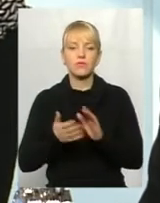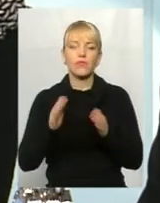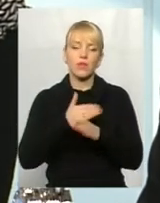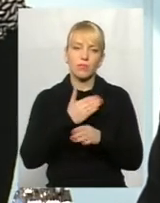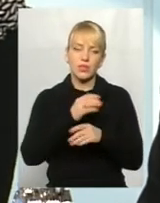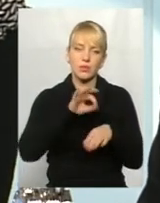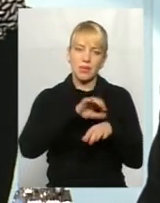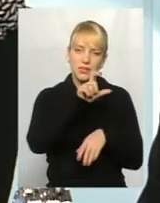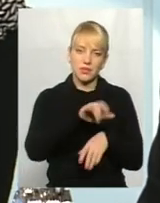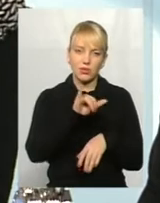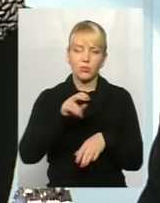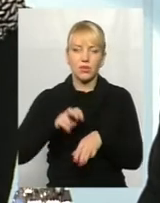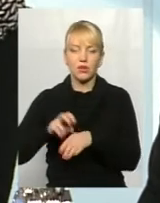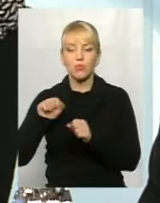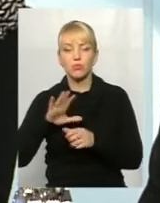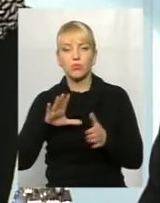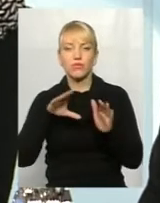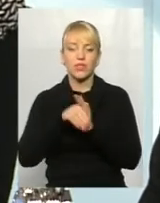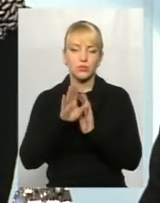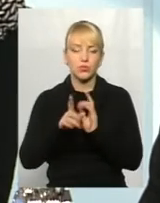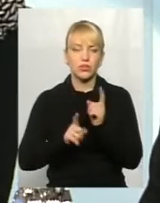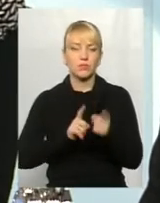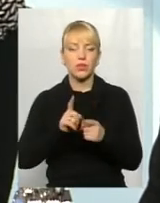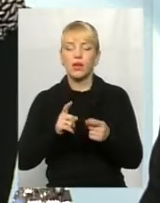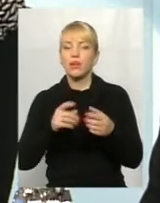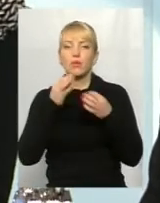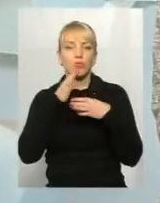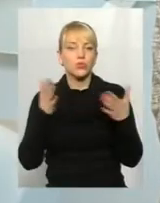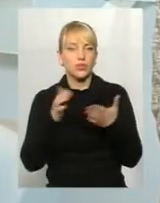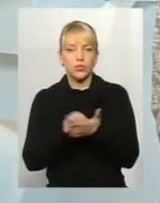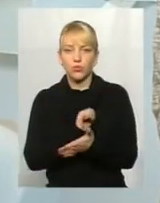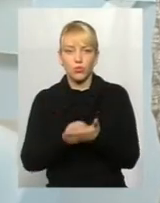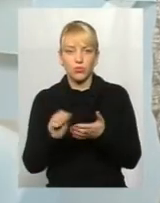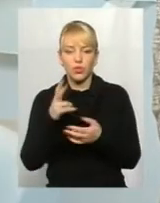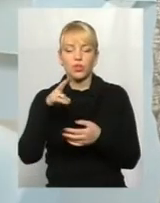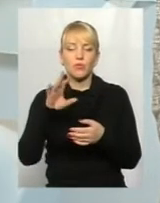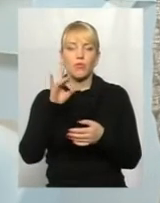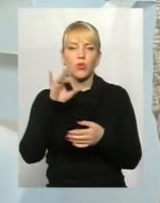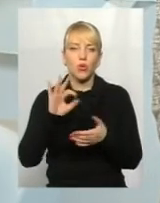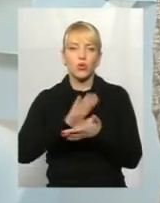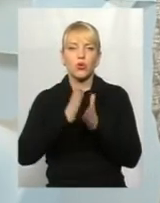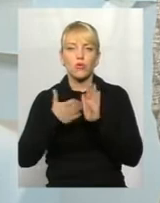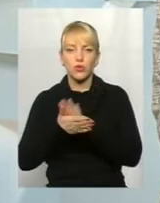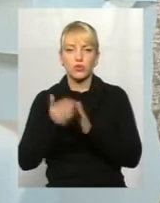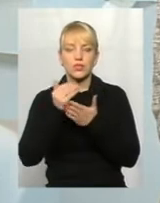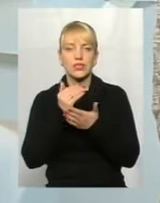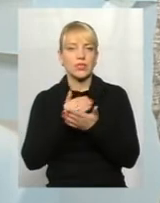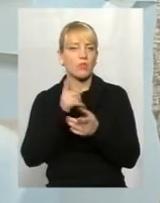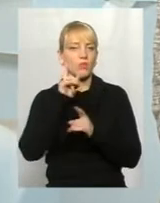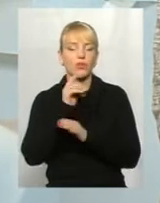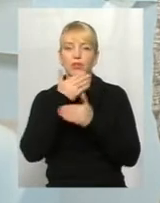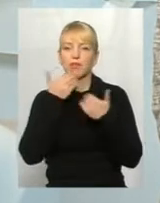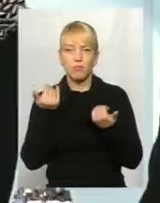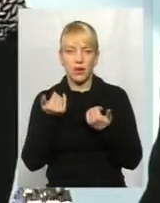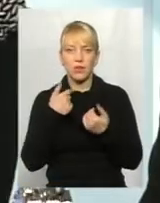зміни. Тобто, будь-яких нормативних документів щодо договірної системи між пацієнтом і лікарем поки що немає. З